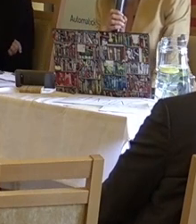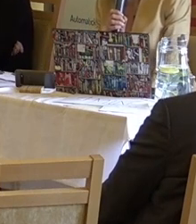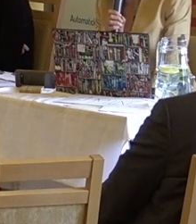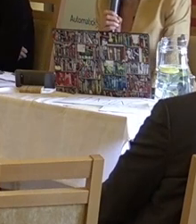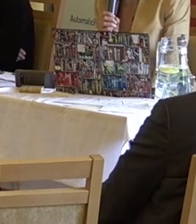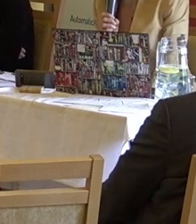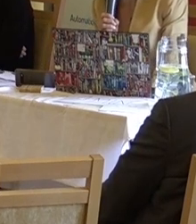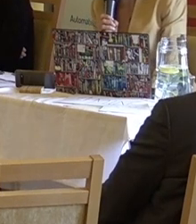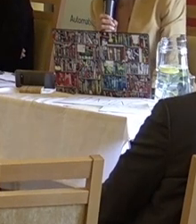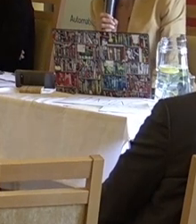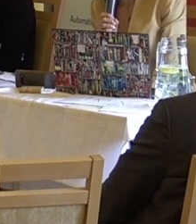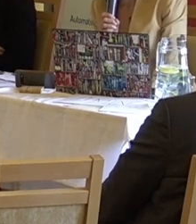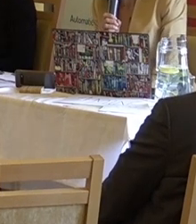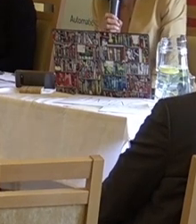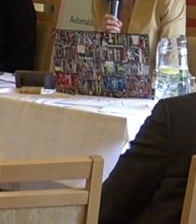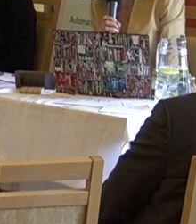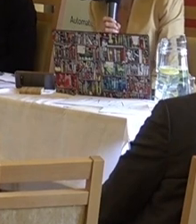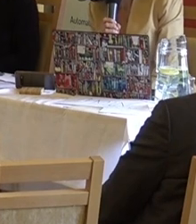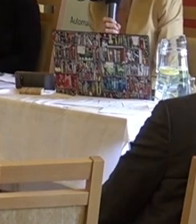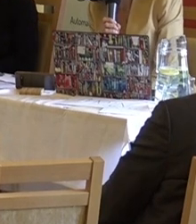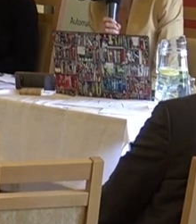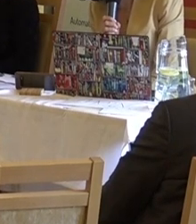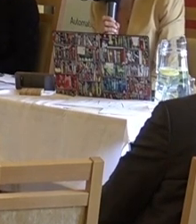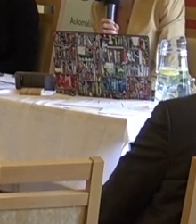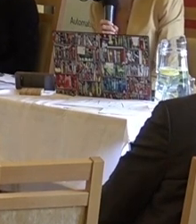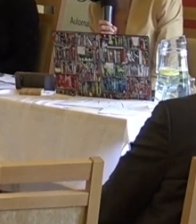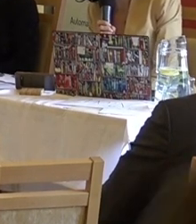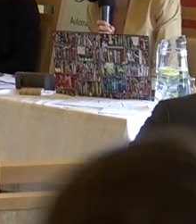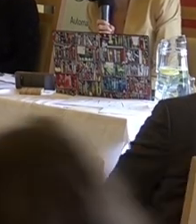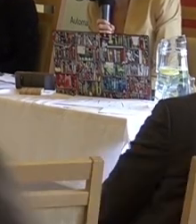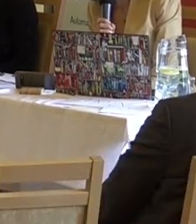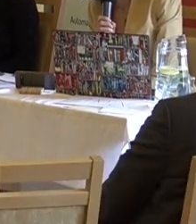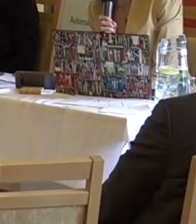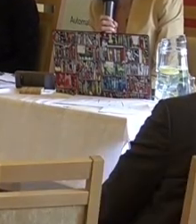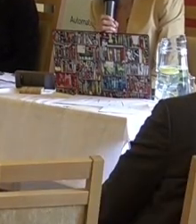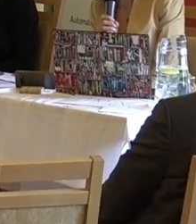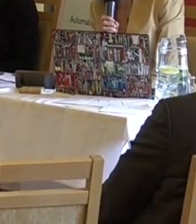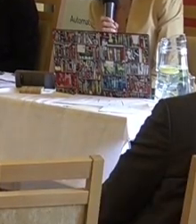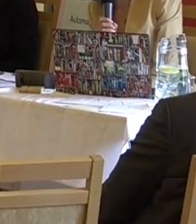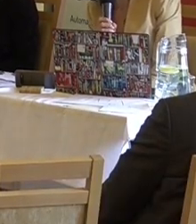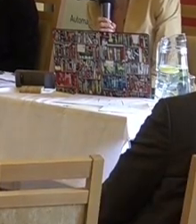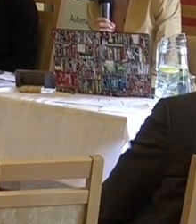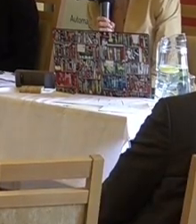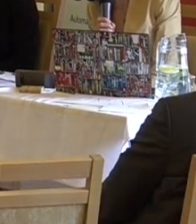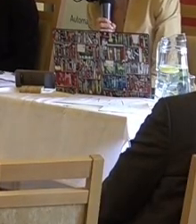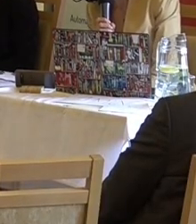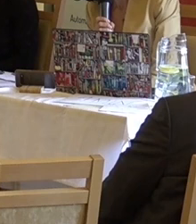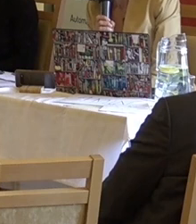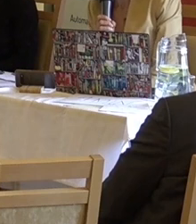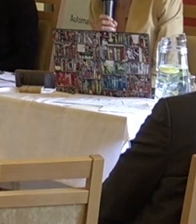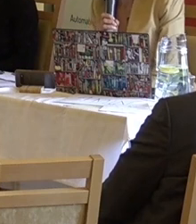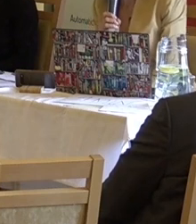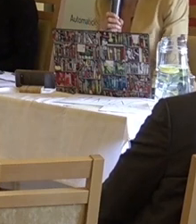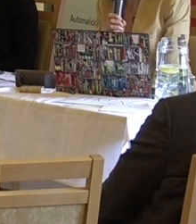technologií na lidská práva, co se dělá například na evropské úrovni, co se dělá na české úrovni, kde jsou mezery